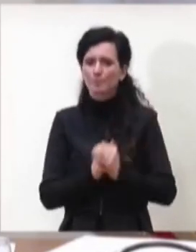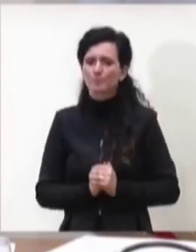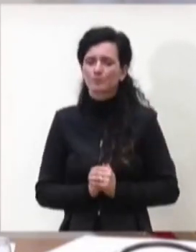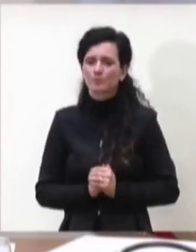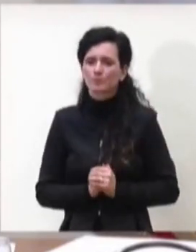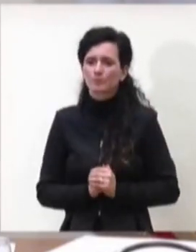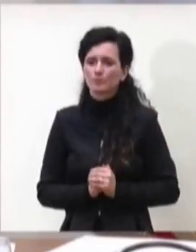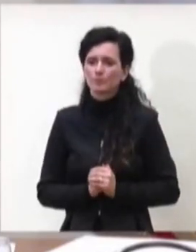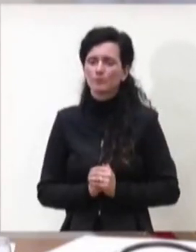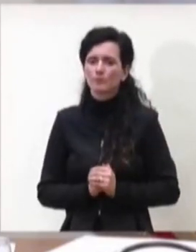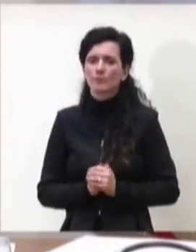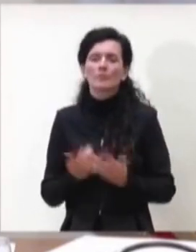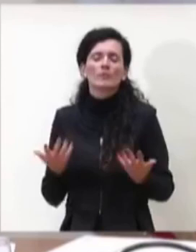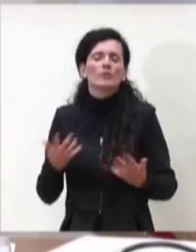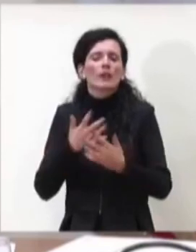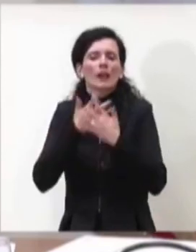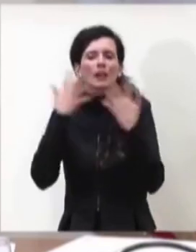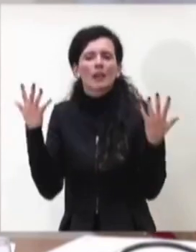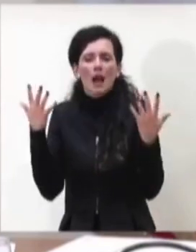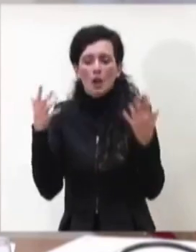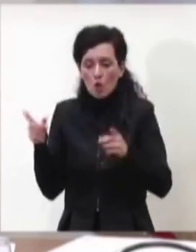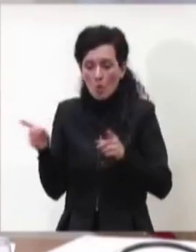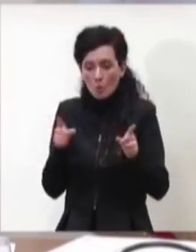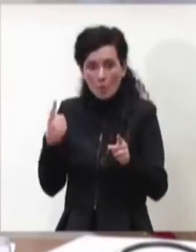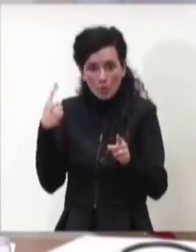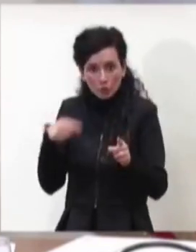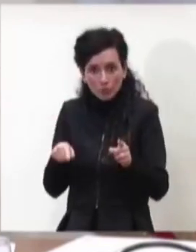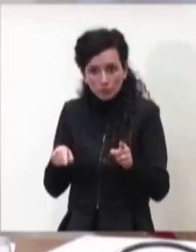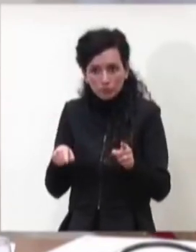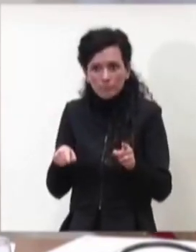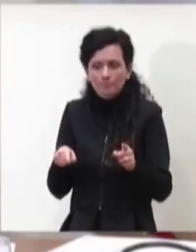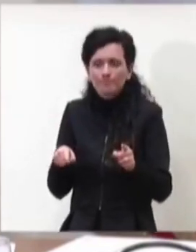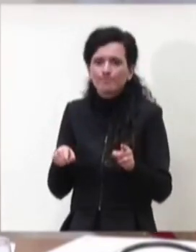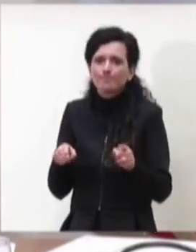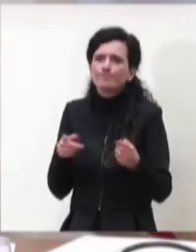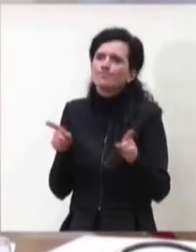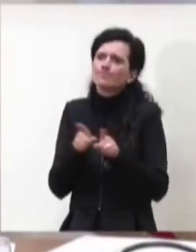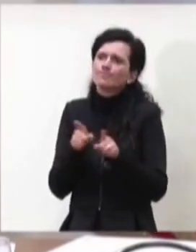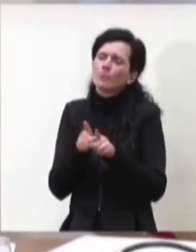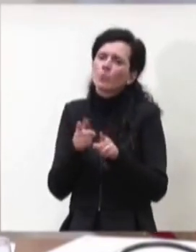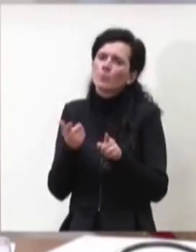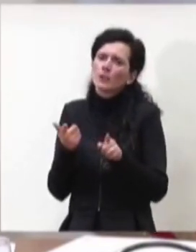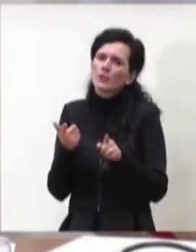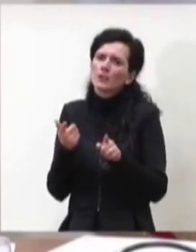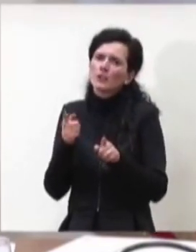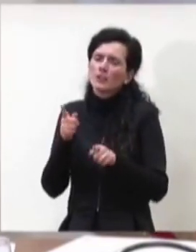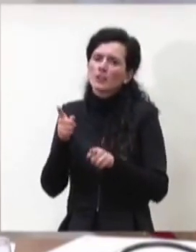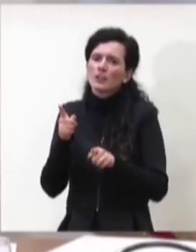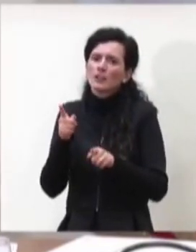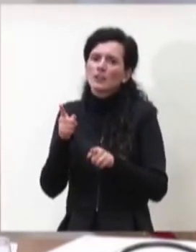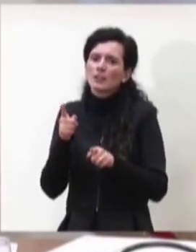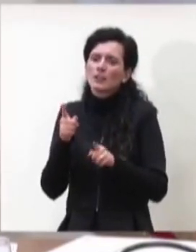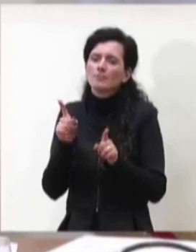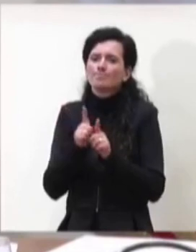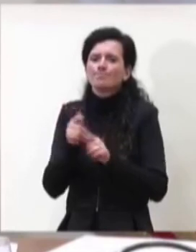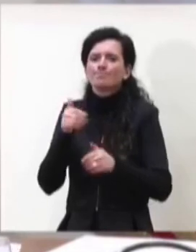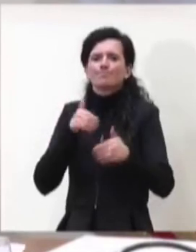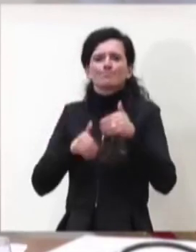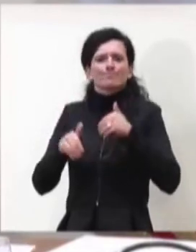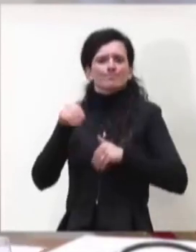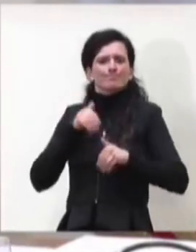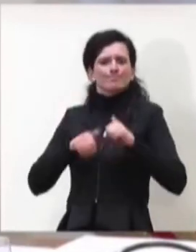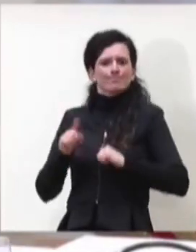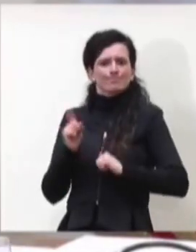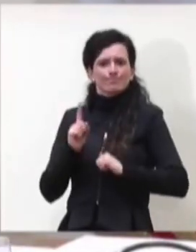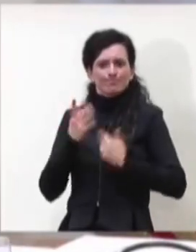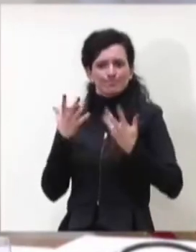è chiaro che in questo momento io non vedo una ritrosia alla vaccinazione anzi vedo una corsa una domanda di vaccini da parte